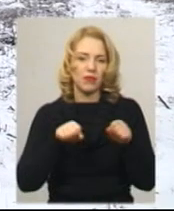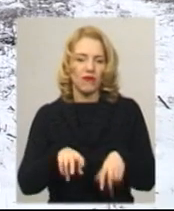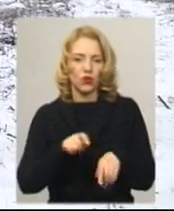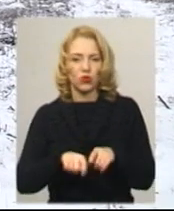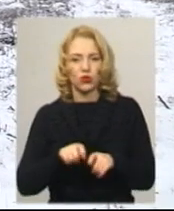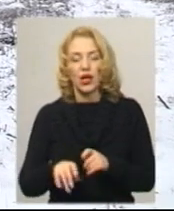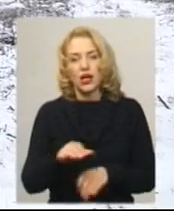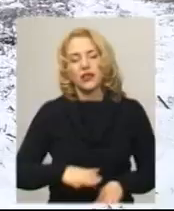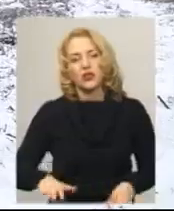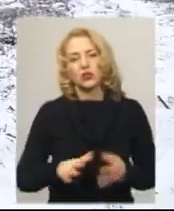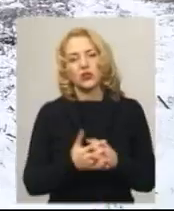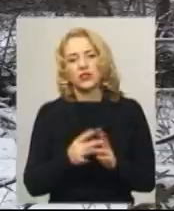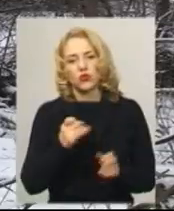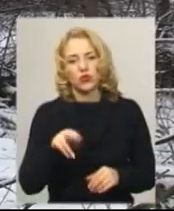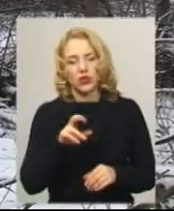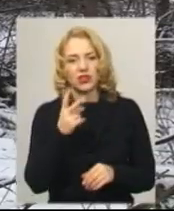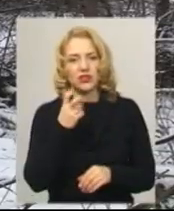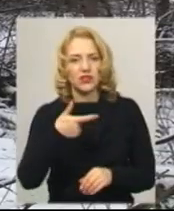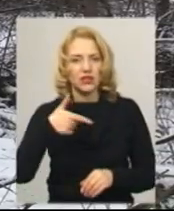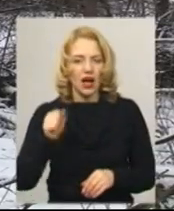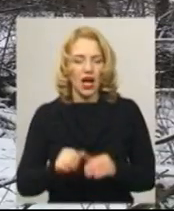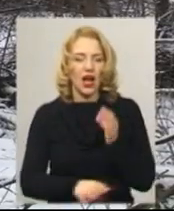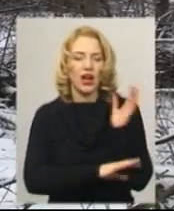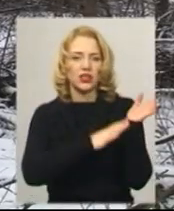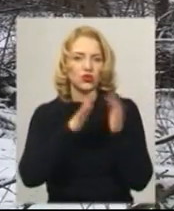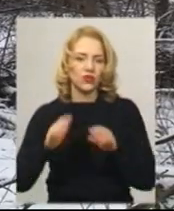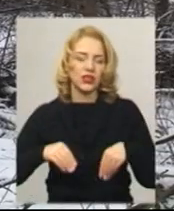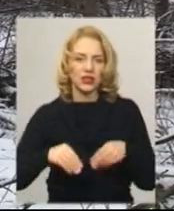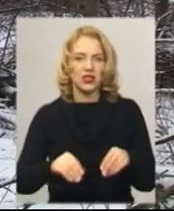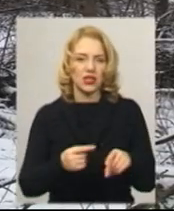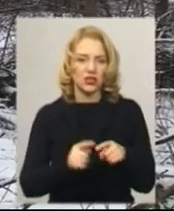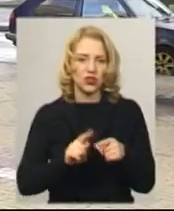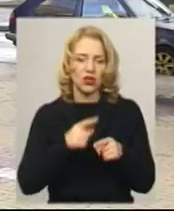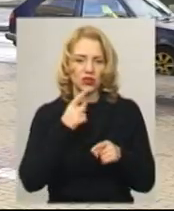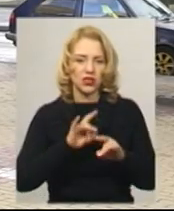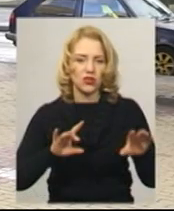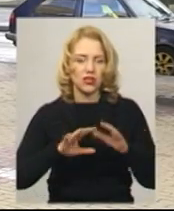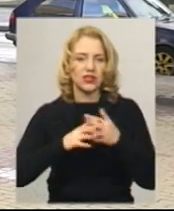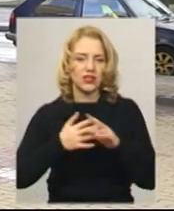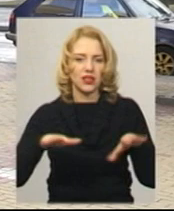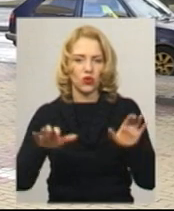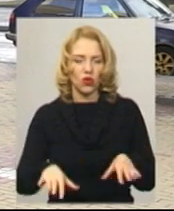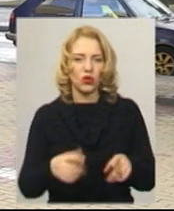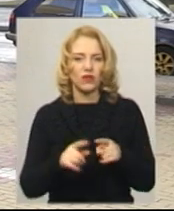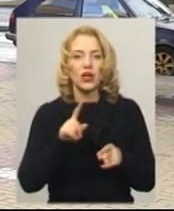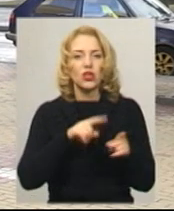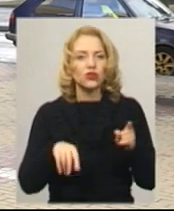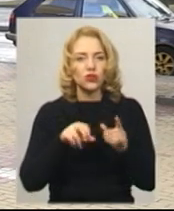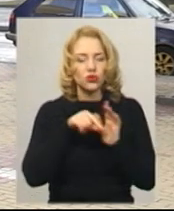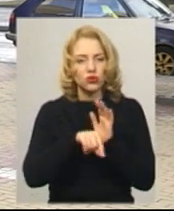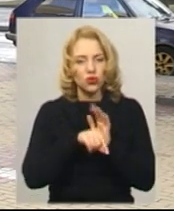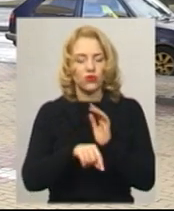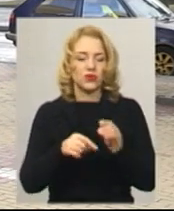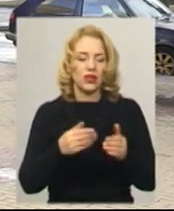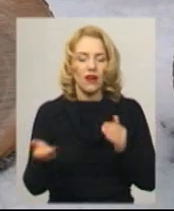території сільської ради понад 200 гектарів лісових насаджень, каже сільський голова Росошанської сільської ради Василь Дячок. Додає, стосовно вирубування